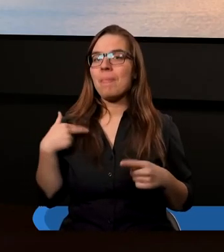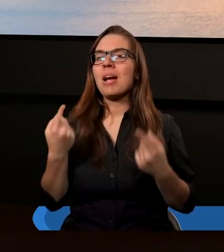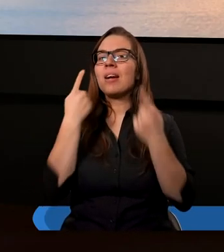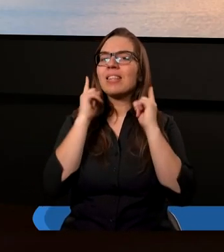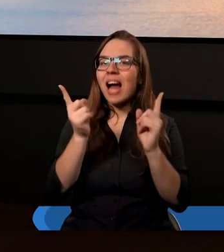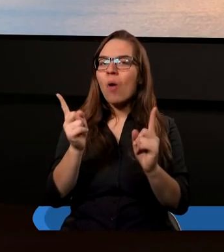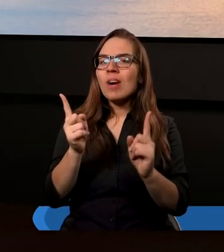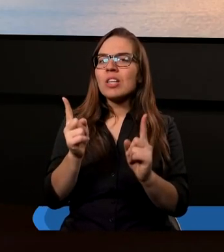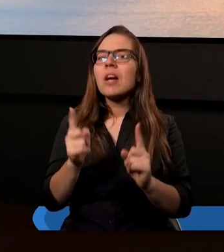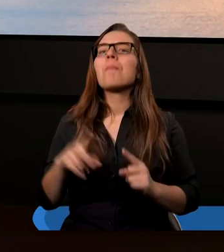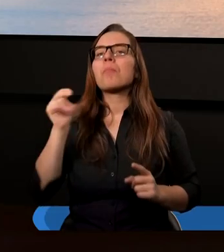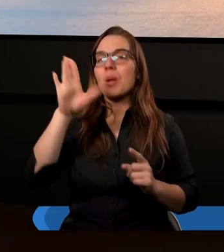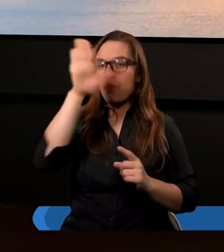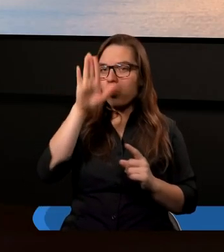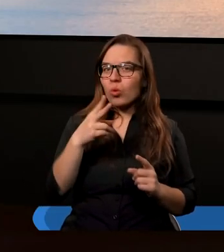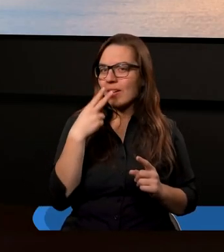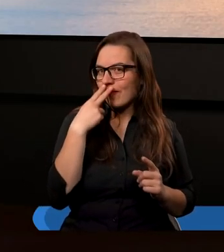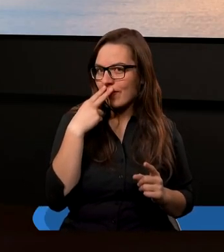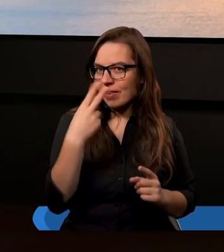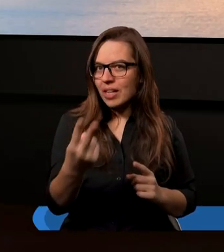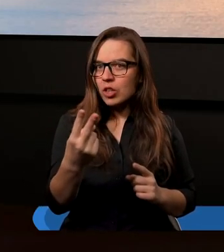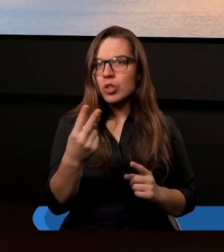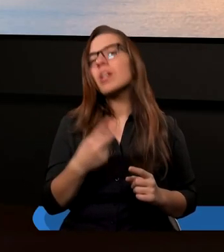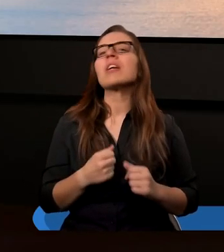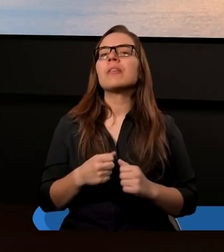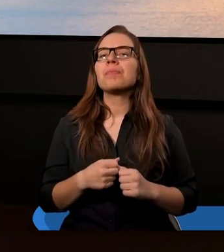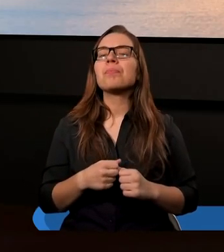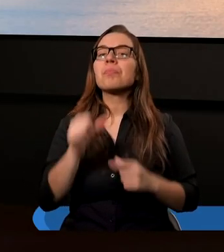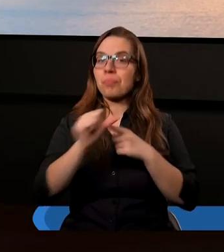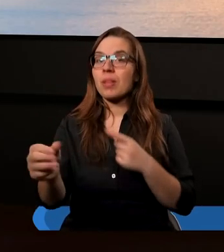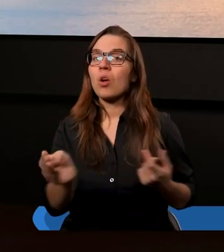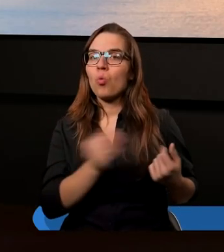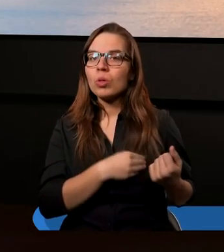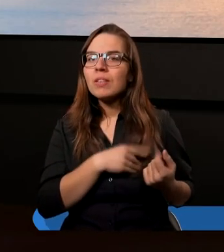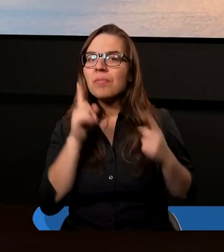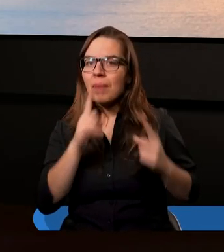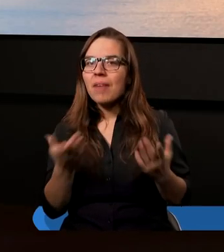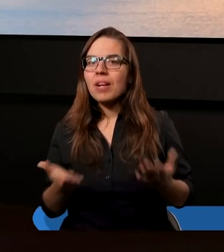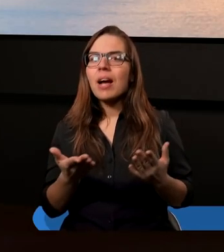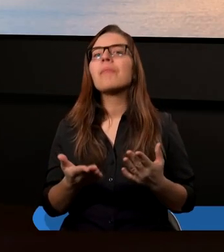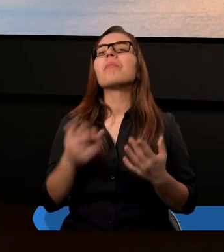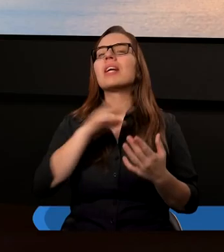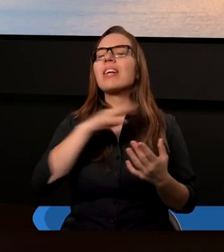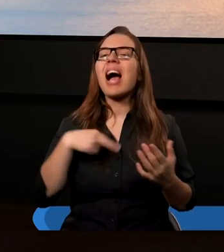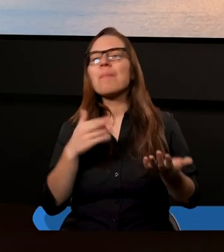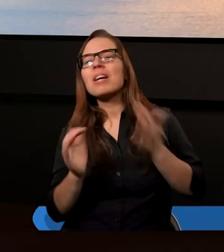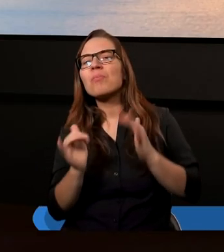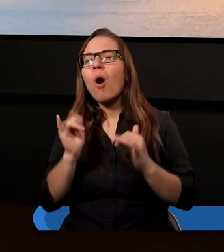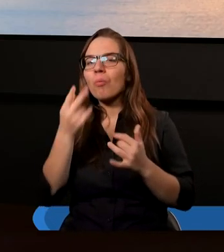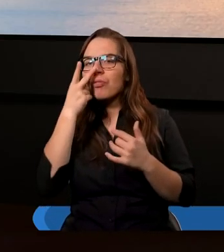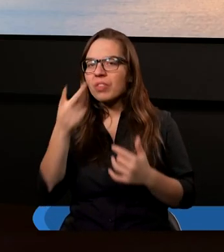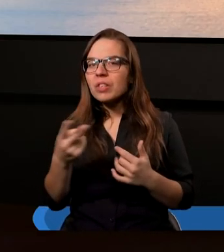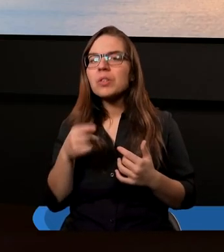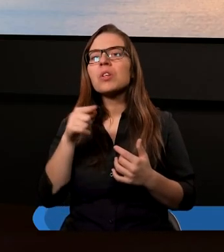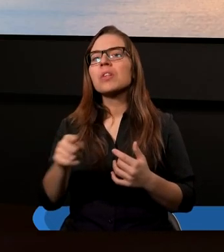że Bóg widzi, że daną rzecz jest uczciwe, prawda, a nie w jaki sposób my to widzimy, że